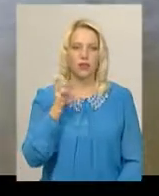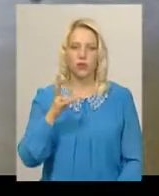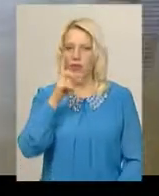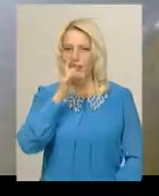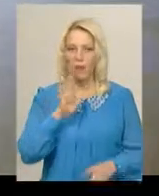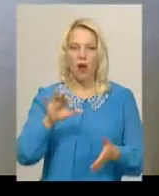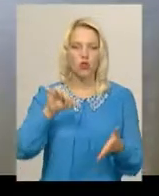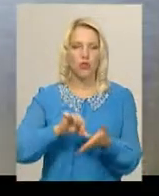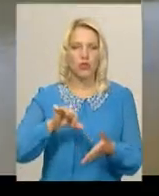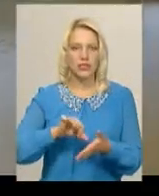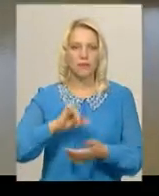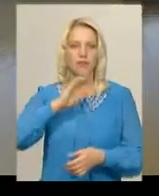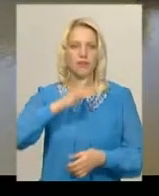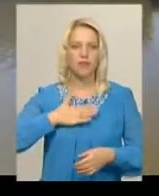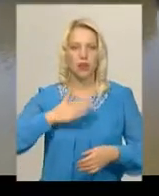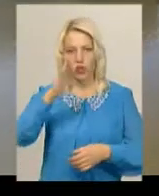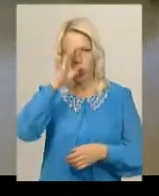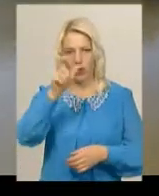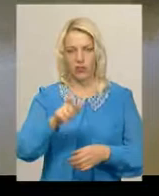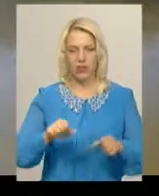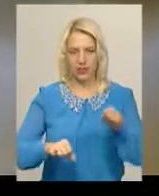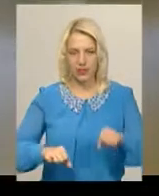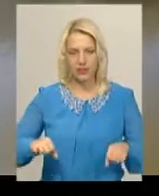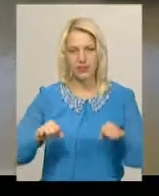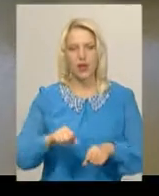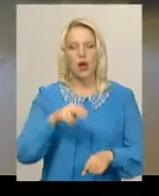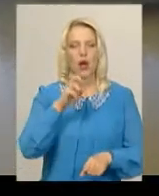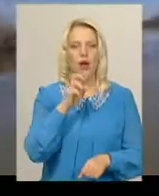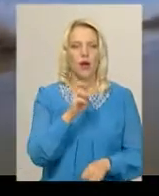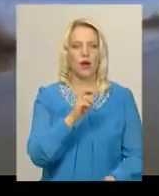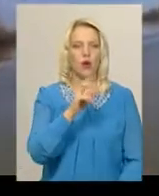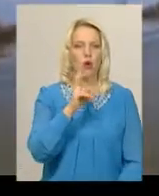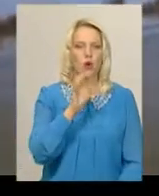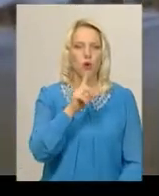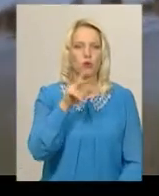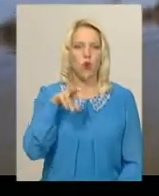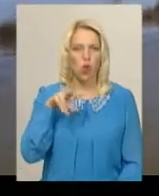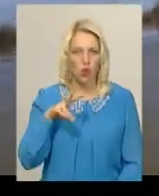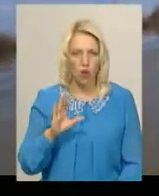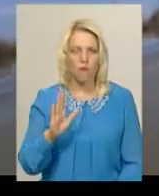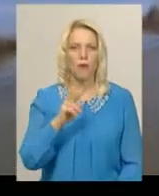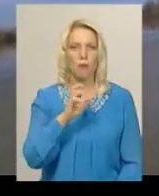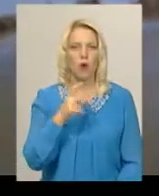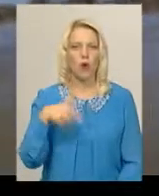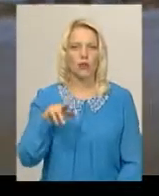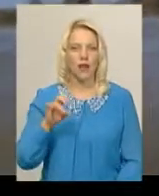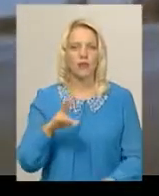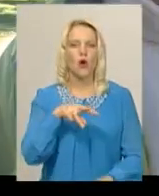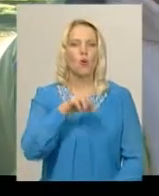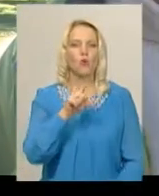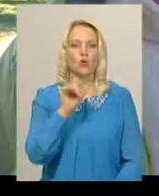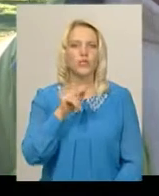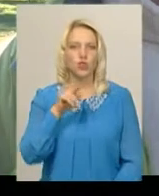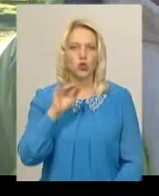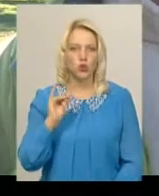виступив і наш каноїст Козлов Богдан. Серед юніорів я би відзначив Музичука Олександра.